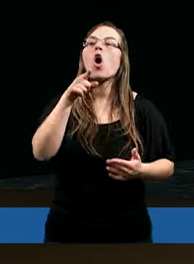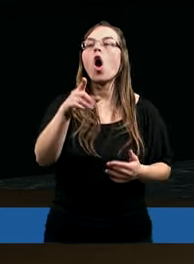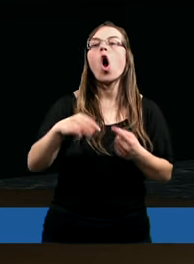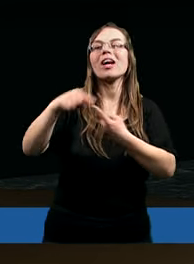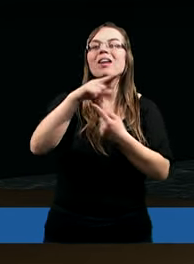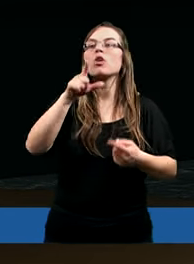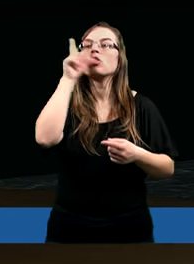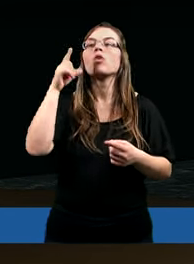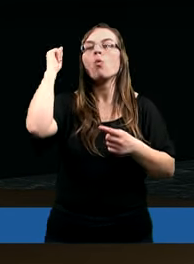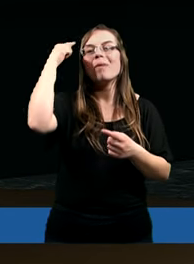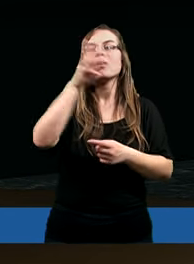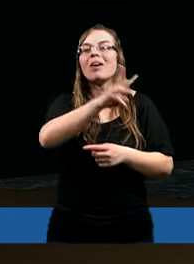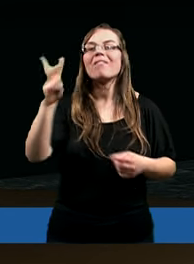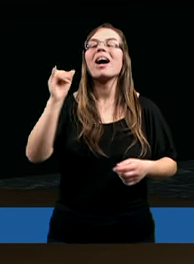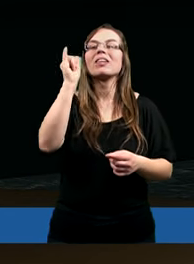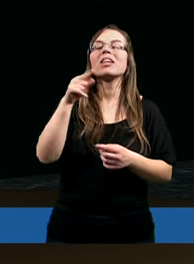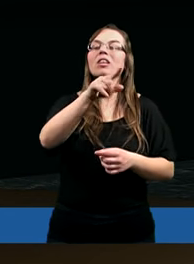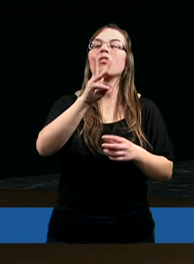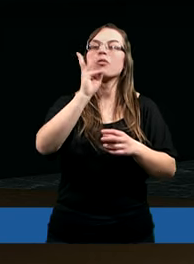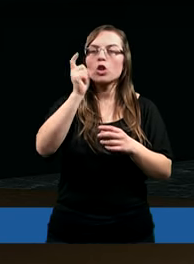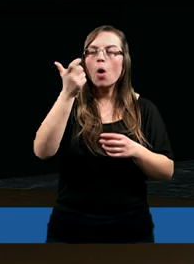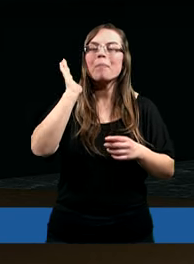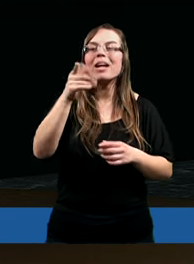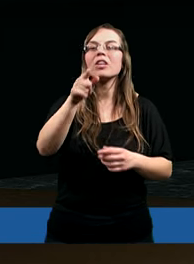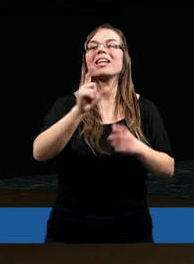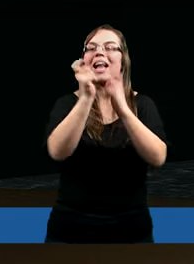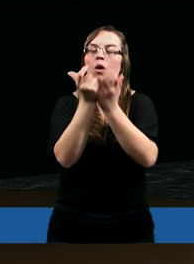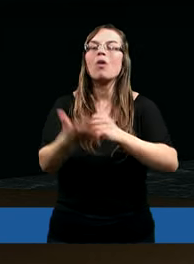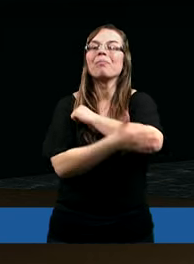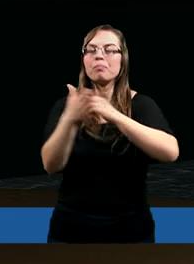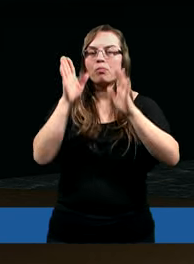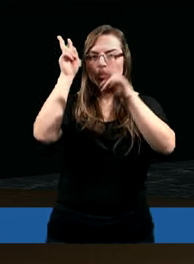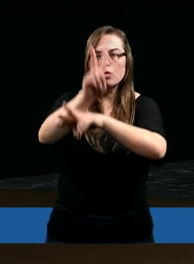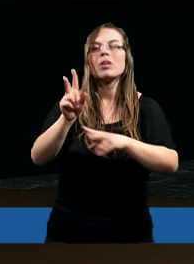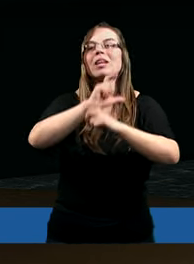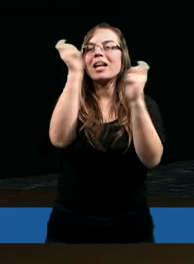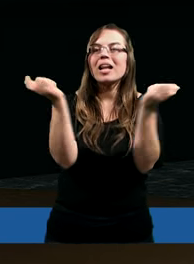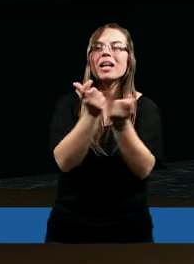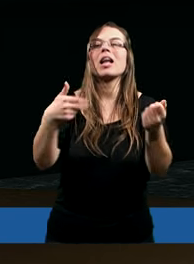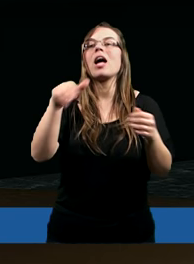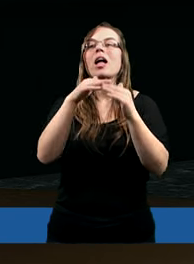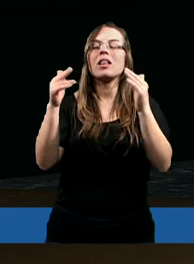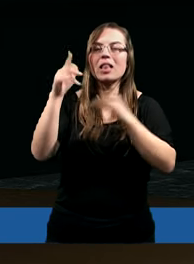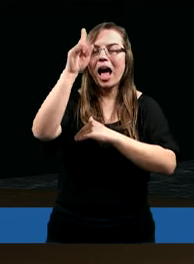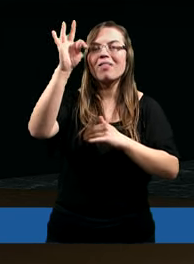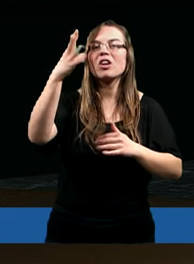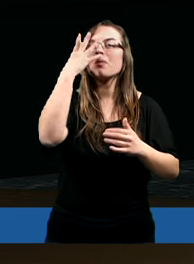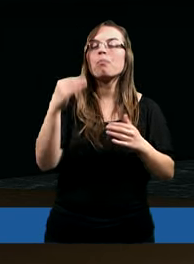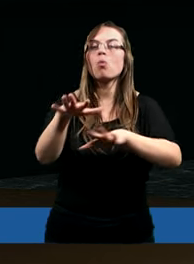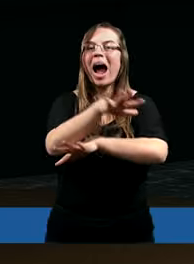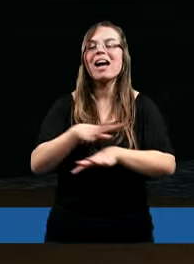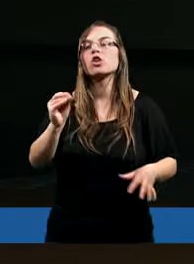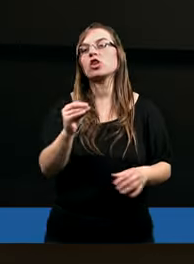okiełzajcie umysły wasze i cześć wymi będąc połóżcie całkowicie nadziejem waszą w